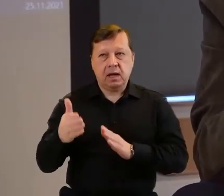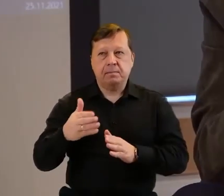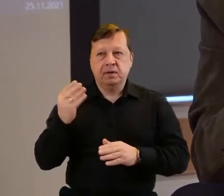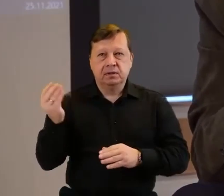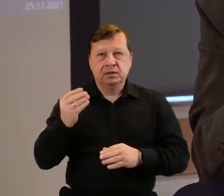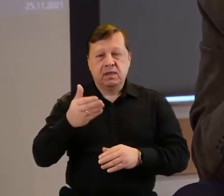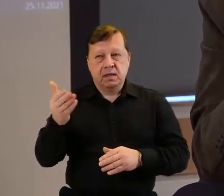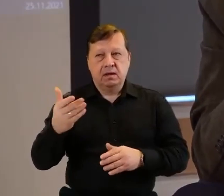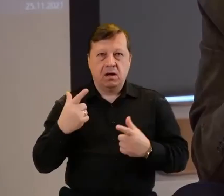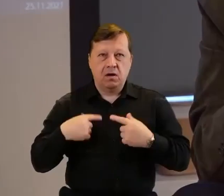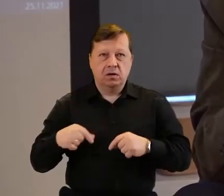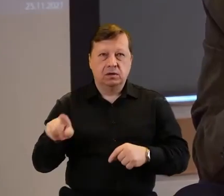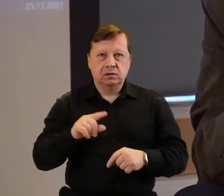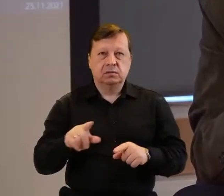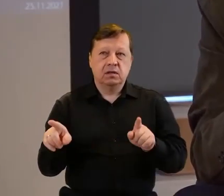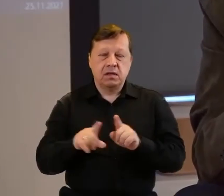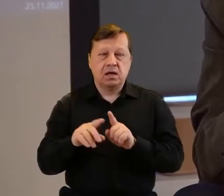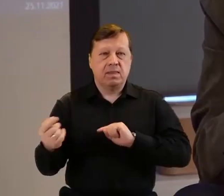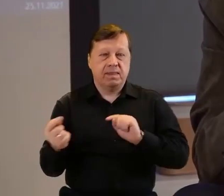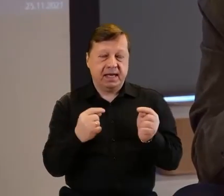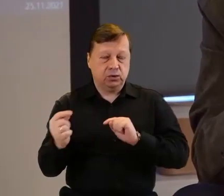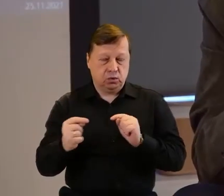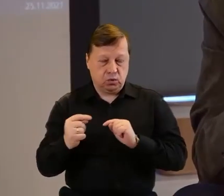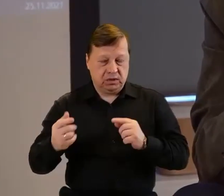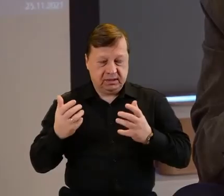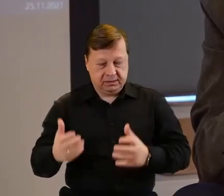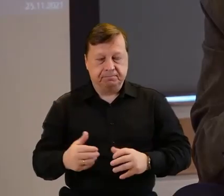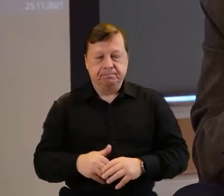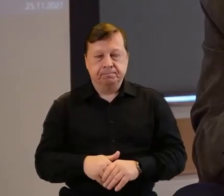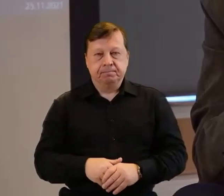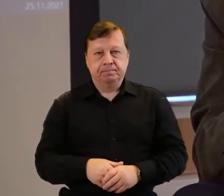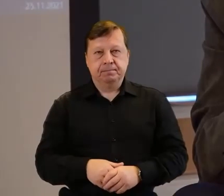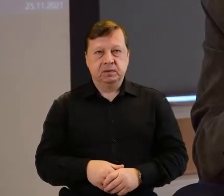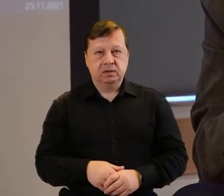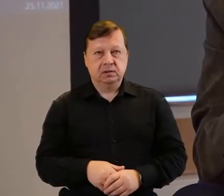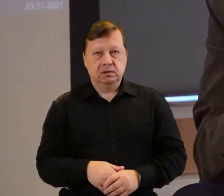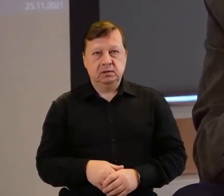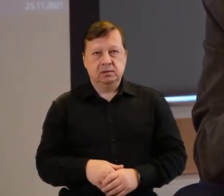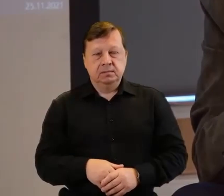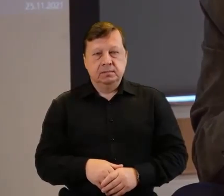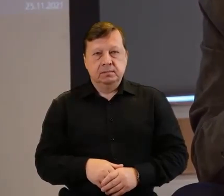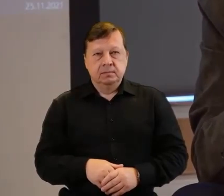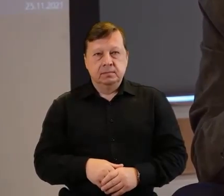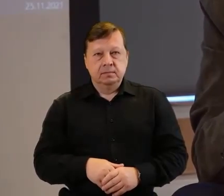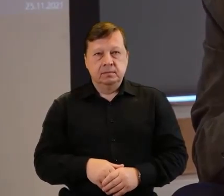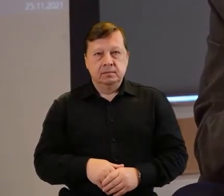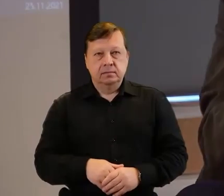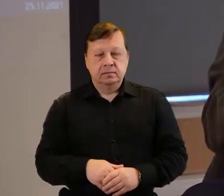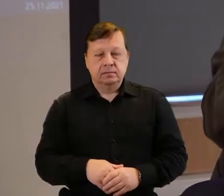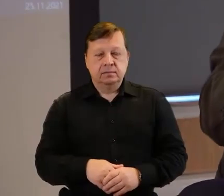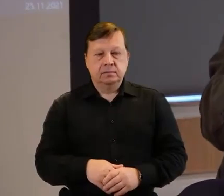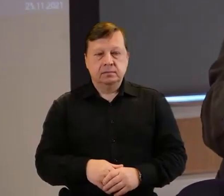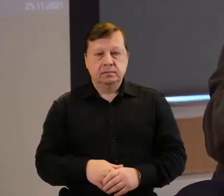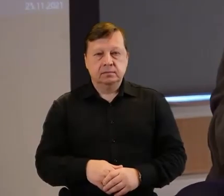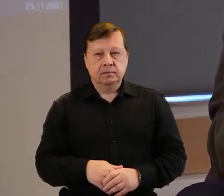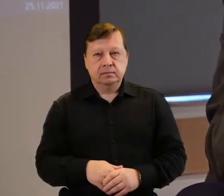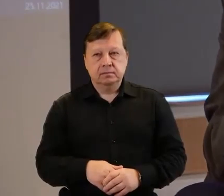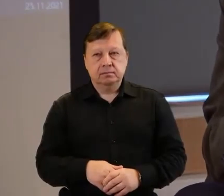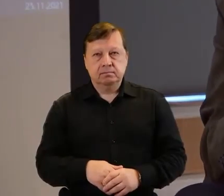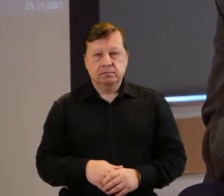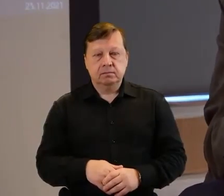równocześnie, żeby dać tezę do dyskusji, która mogłaby te